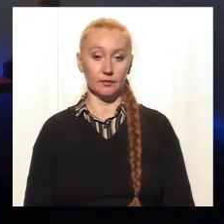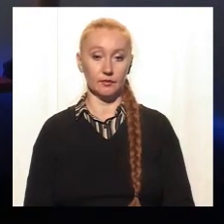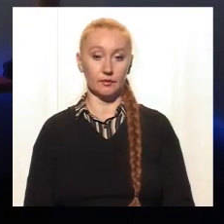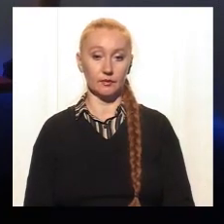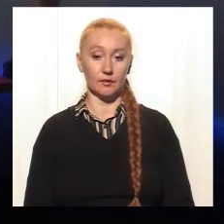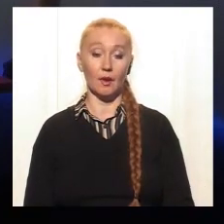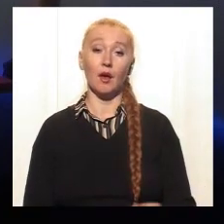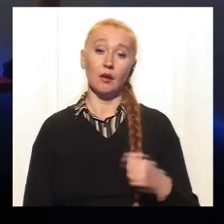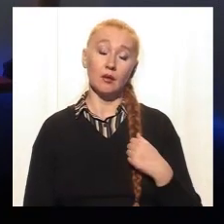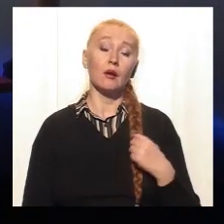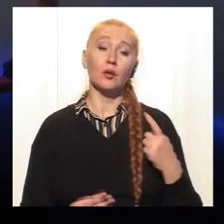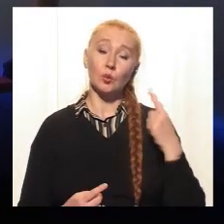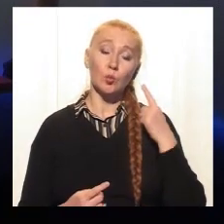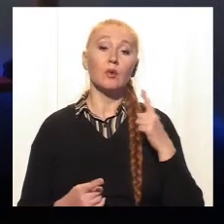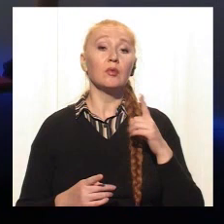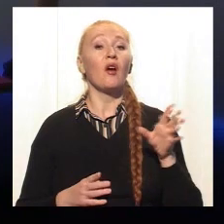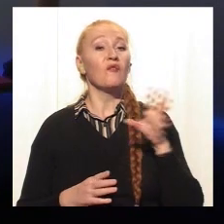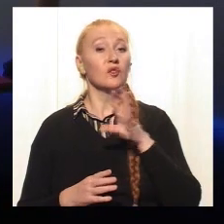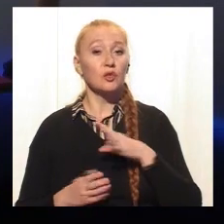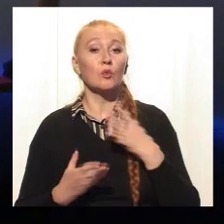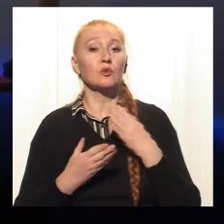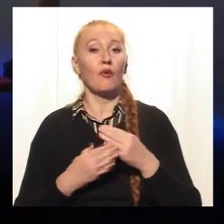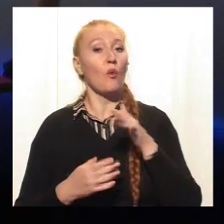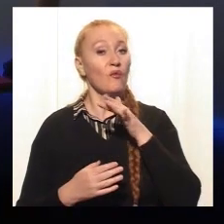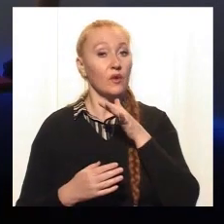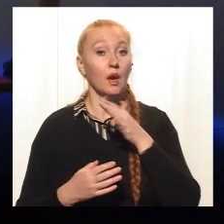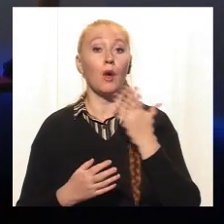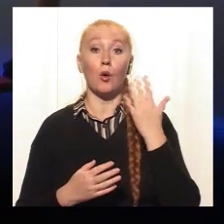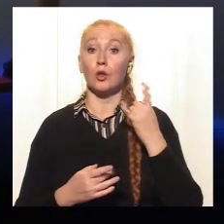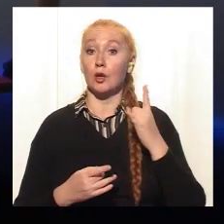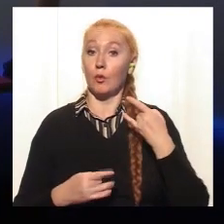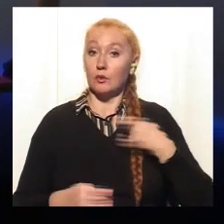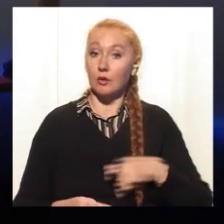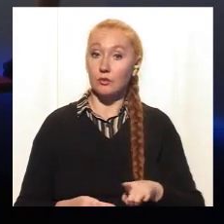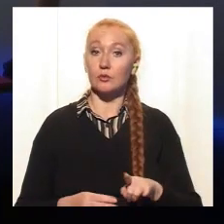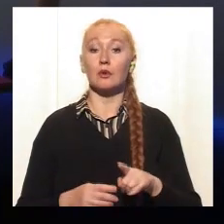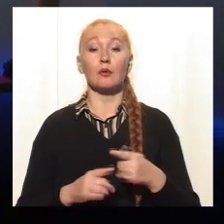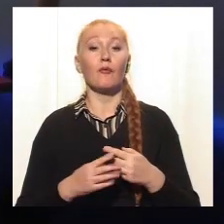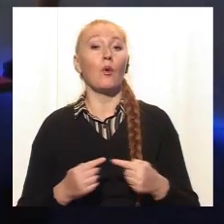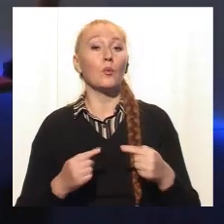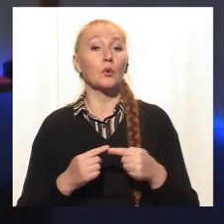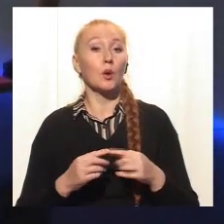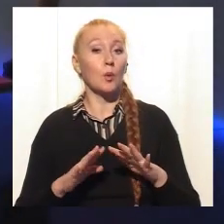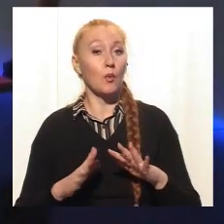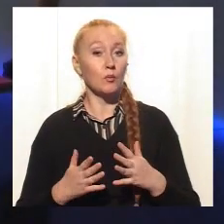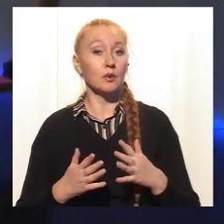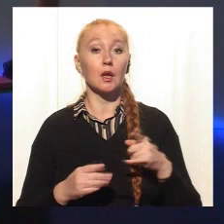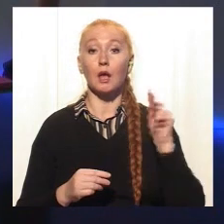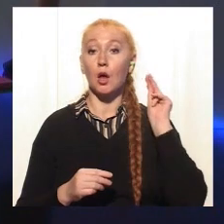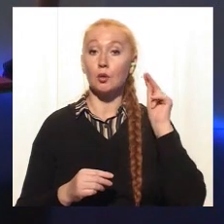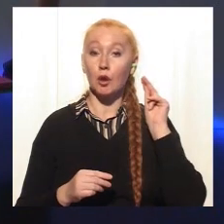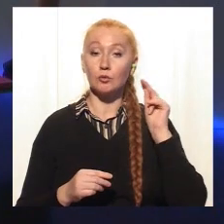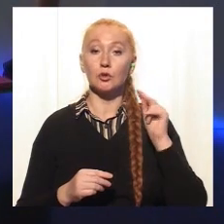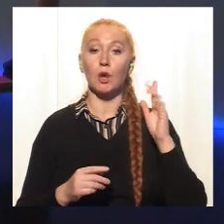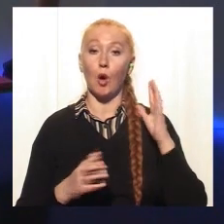що всім своє время. Все-таки. Ребенок рождается, він в определенний момент должен научиться